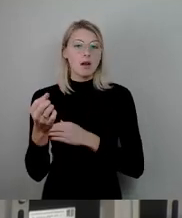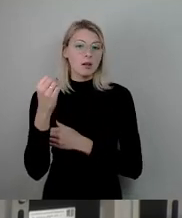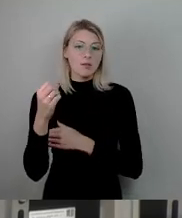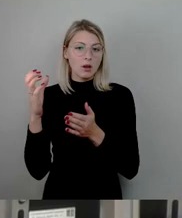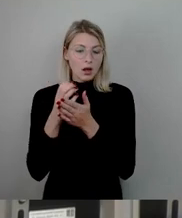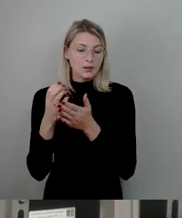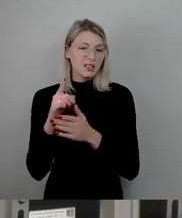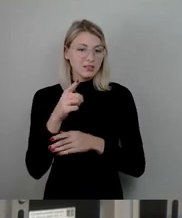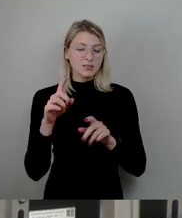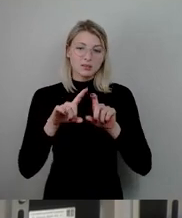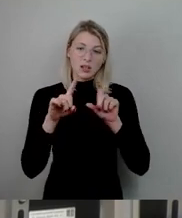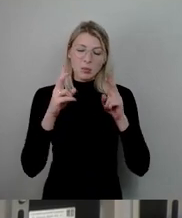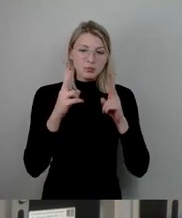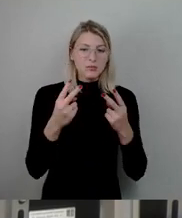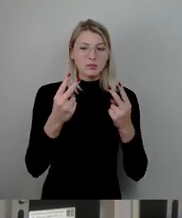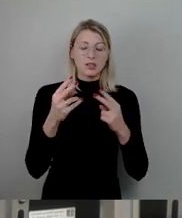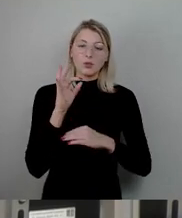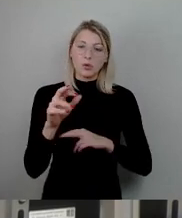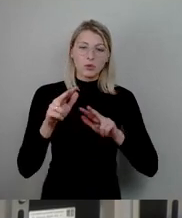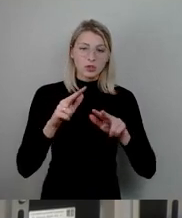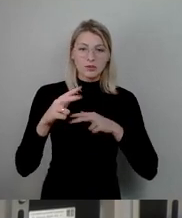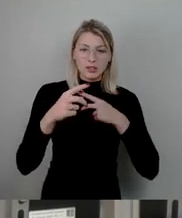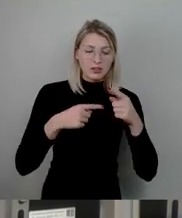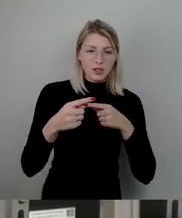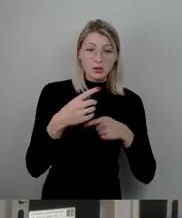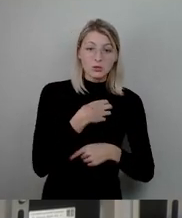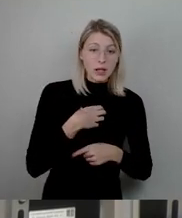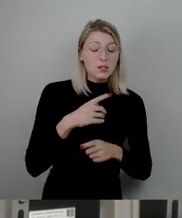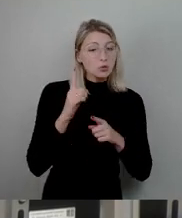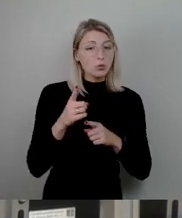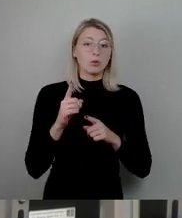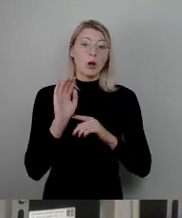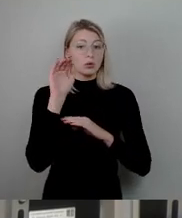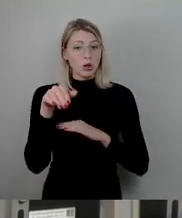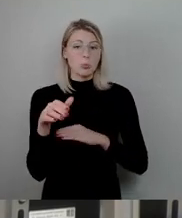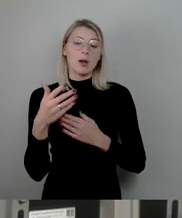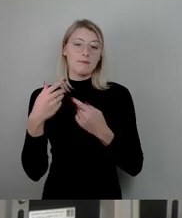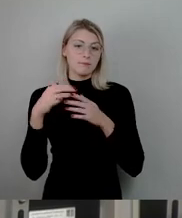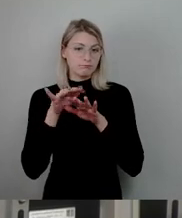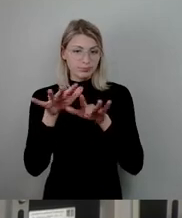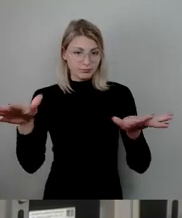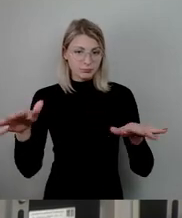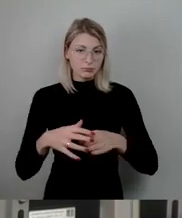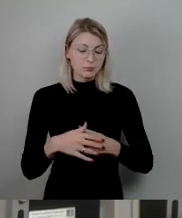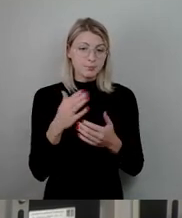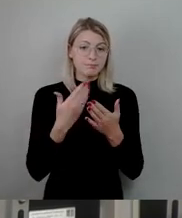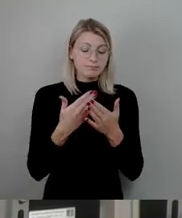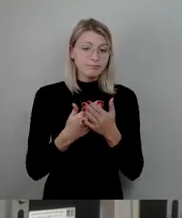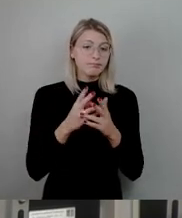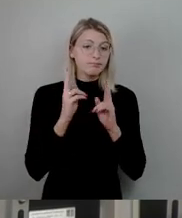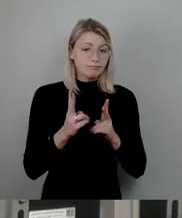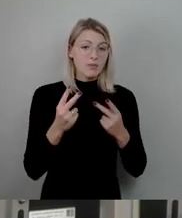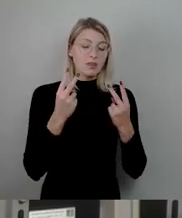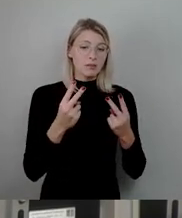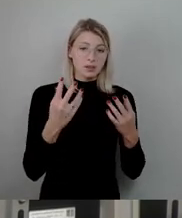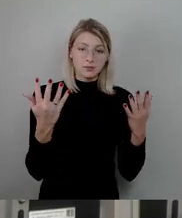wirtschaftliche Entwicklung, nicht nur in Dresden, sondern auch darüber hinaus. Und deswegen ist es eben insbesondere wichtig, dass wir uns